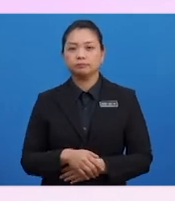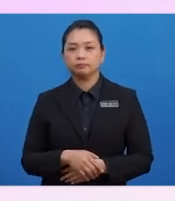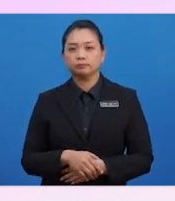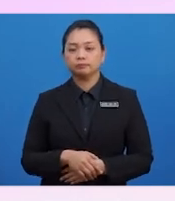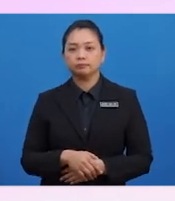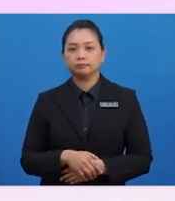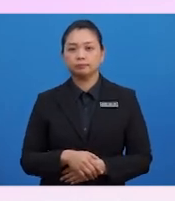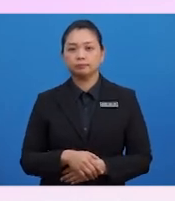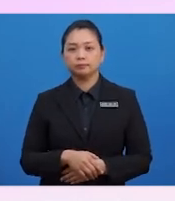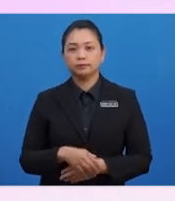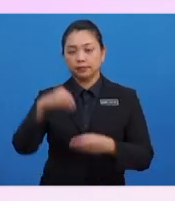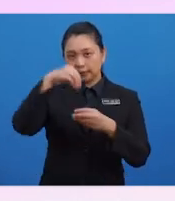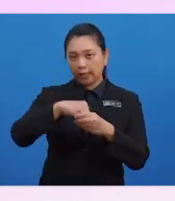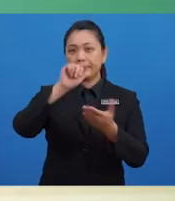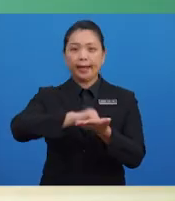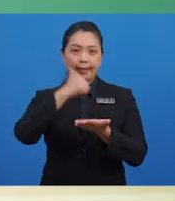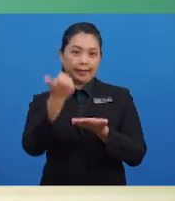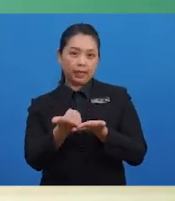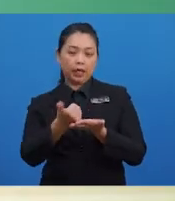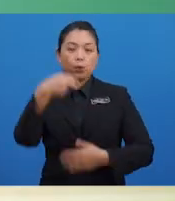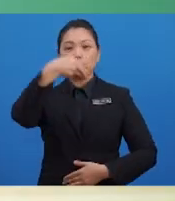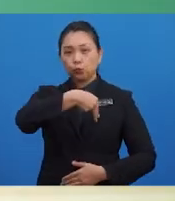dalam akaun untung rugi.